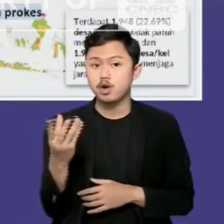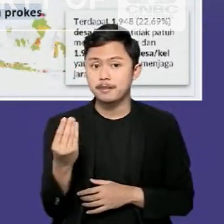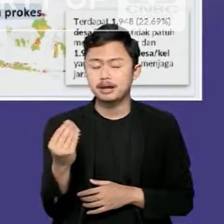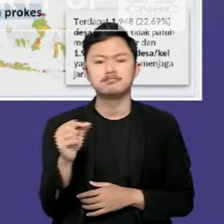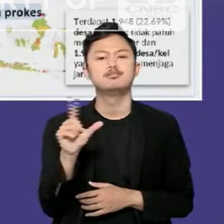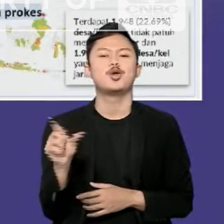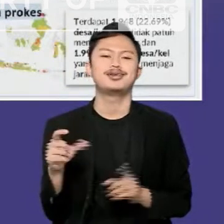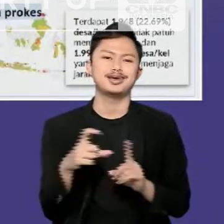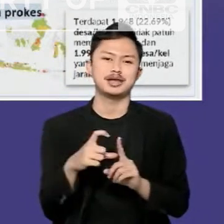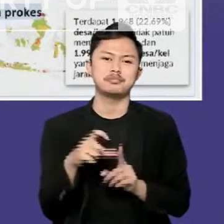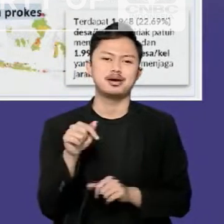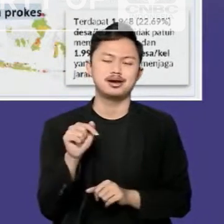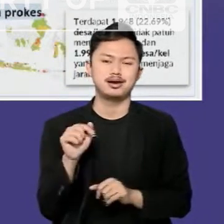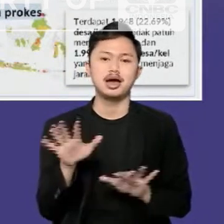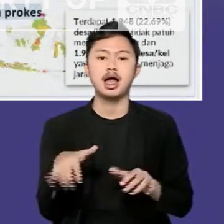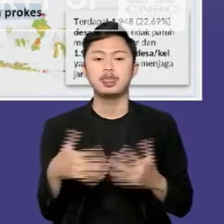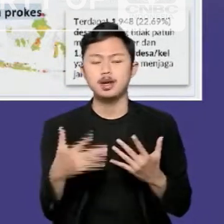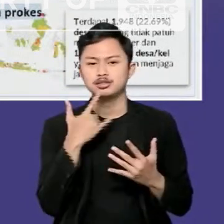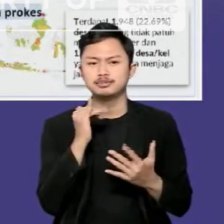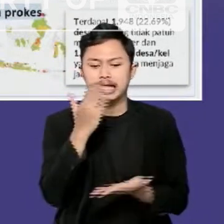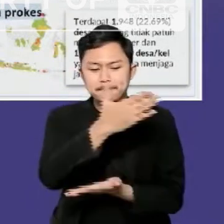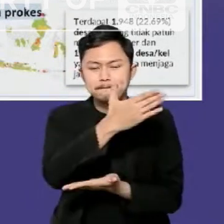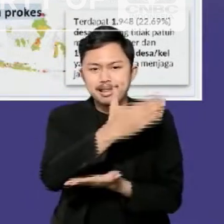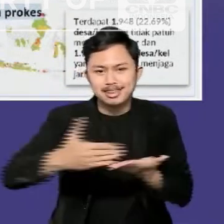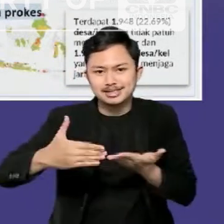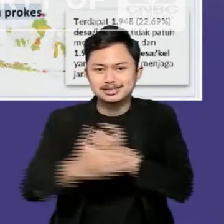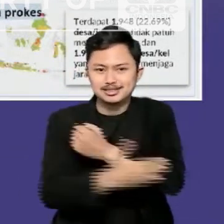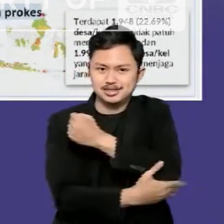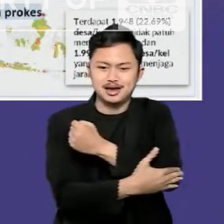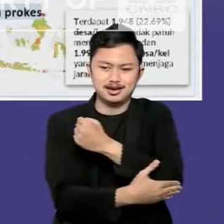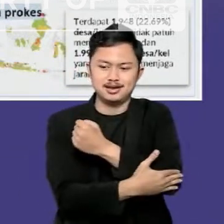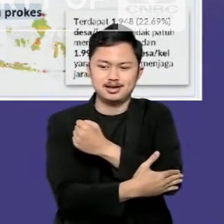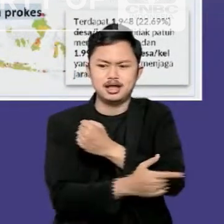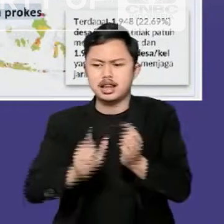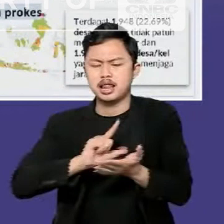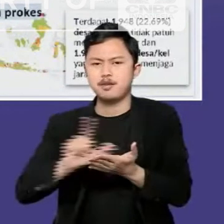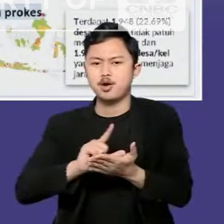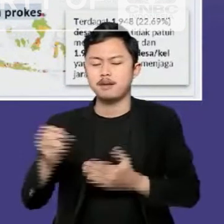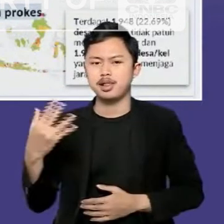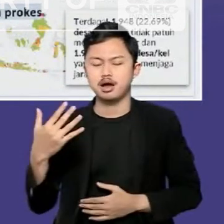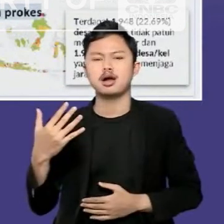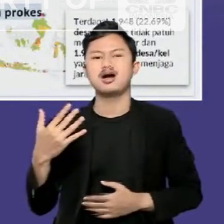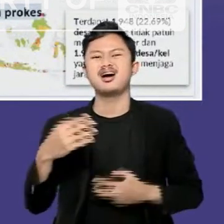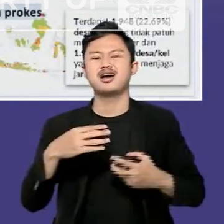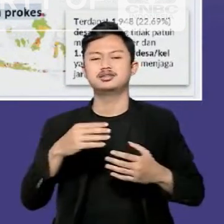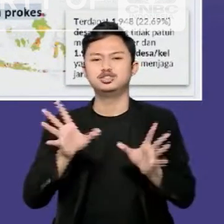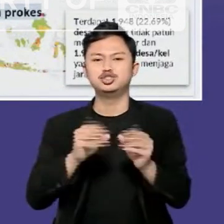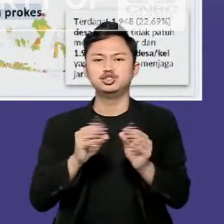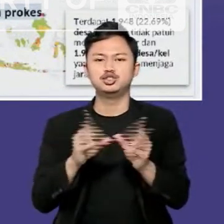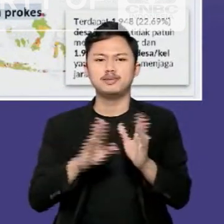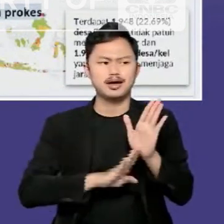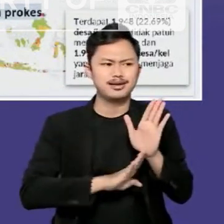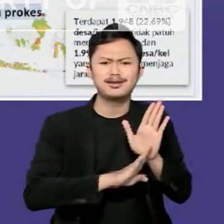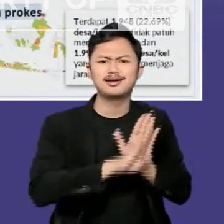Desember ini. Sementara di pos lintas batas negara Antikong, terjadi lonjakan angka kedatangan yang